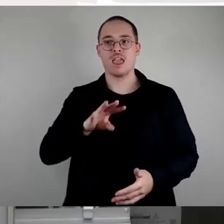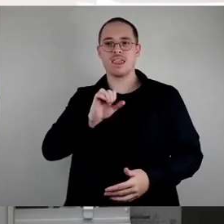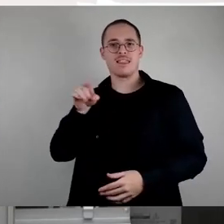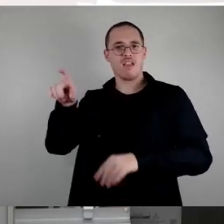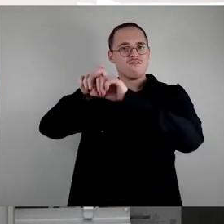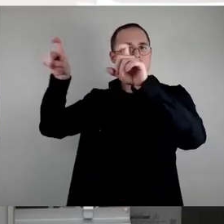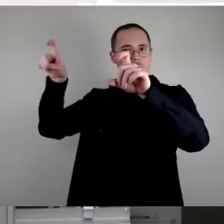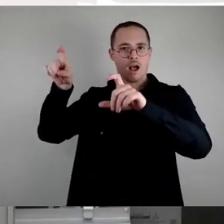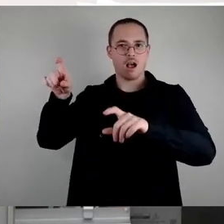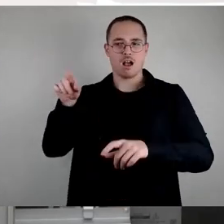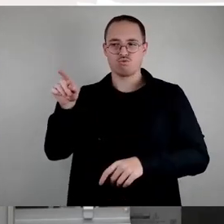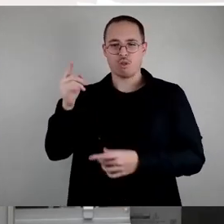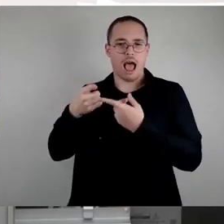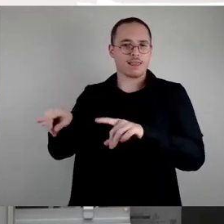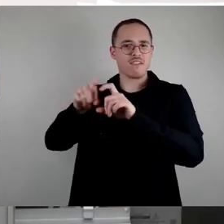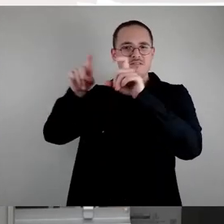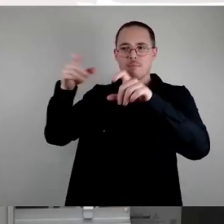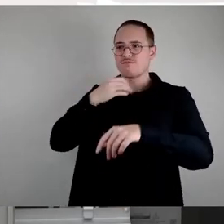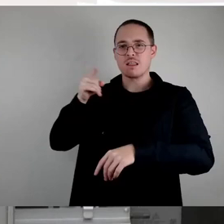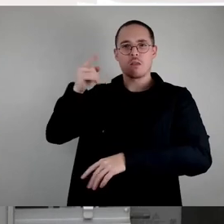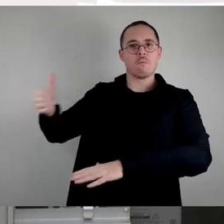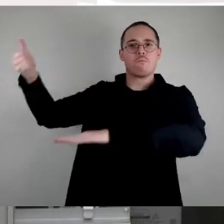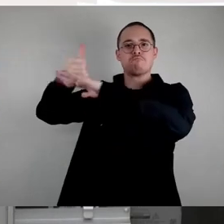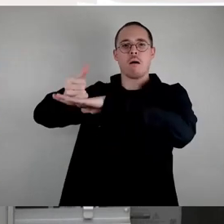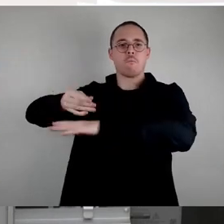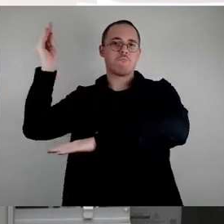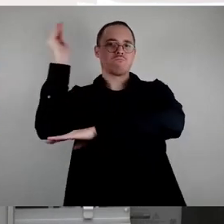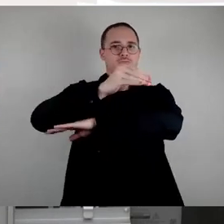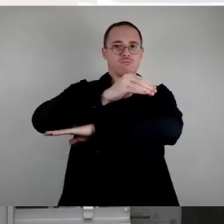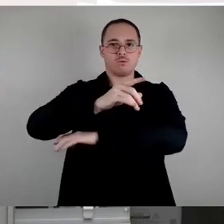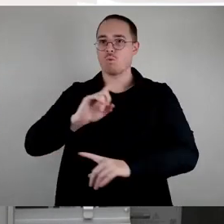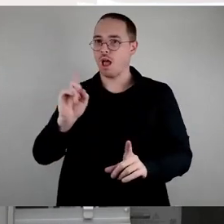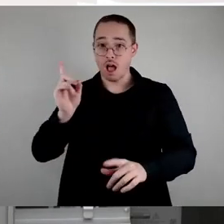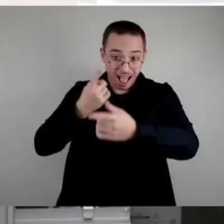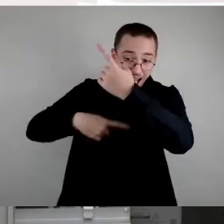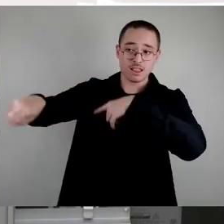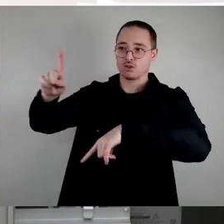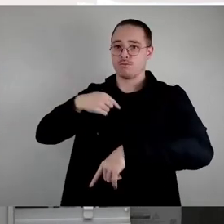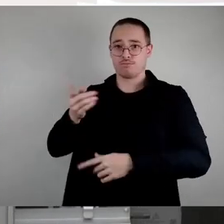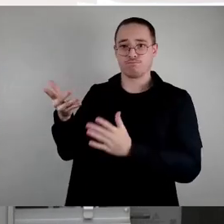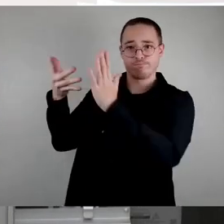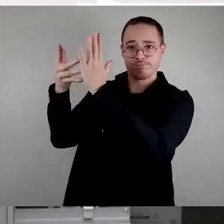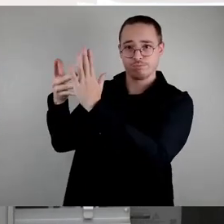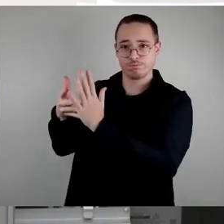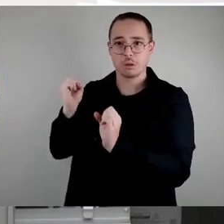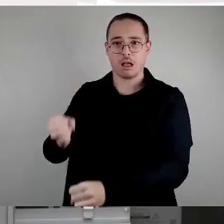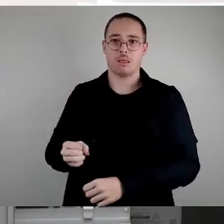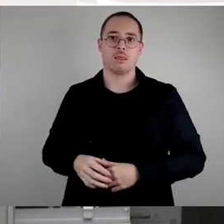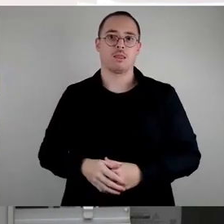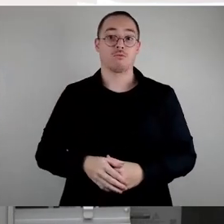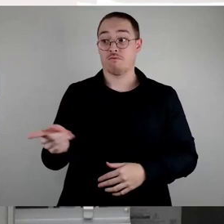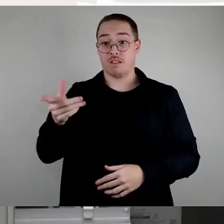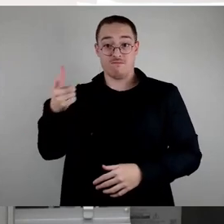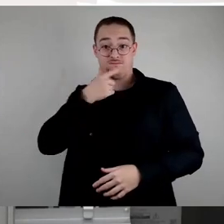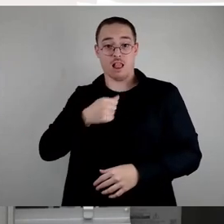explizit nicht. Wenn die diese Aufgabe, diese Vermittlungsaufgabe übernehmen, schön, aber das ist nicht der Kern und der Zweck.